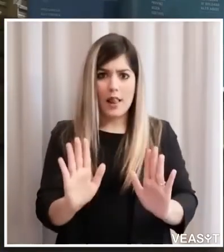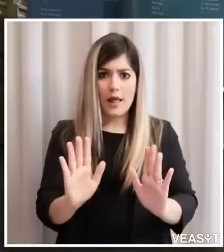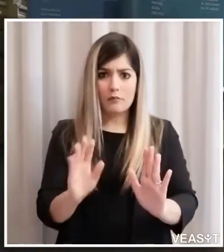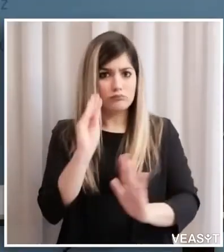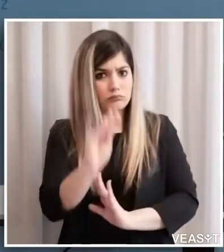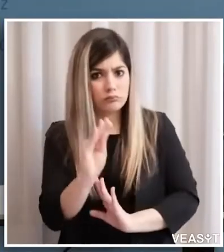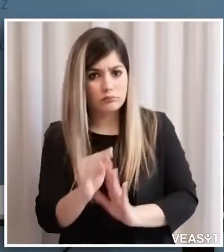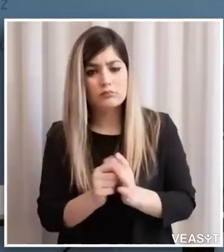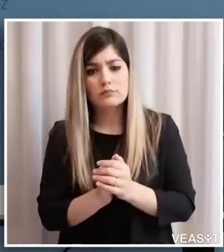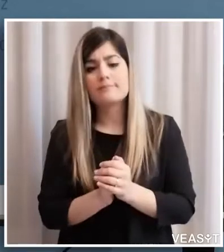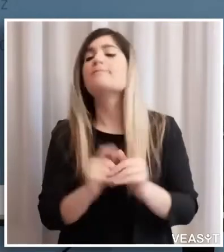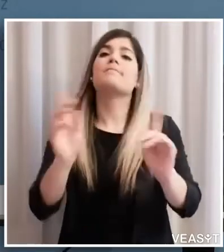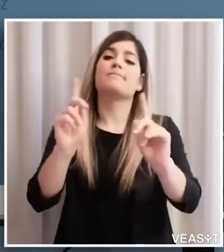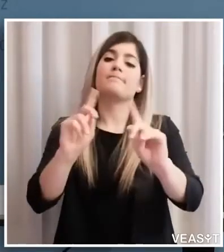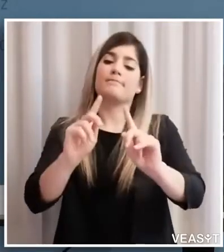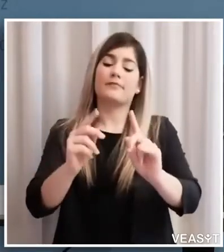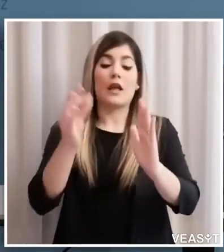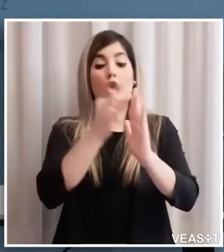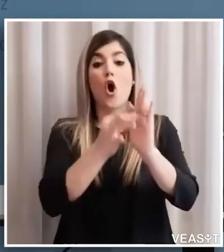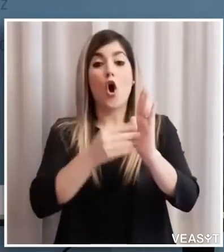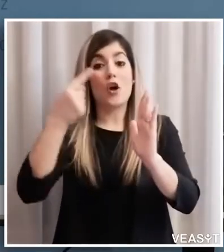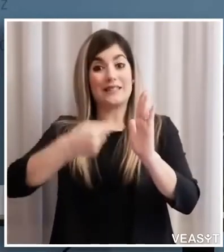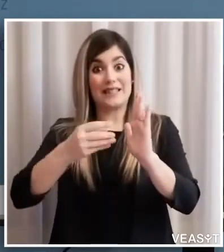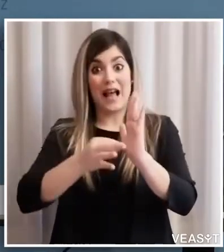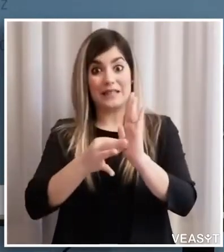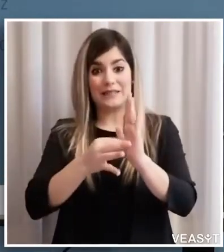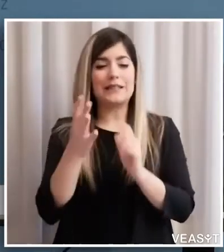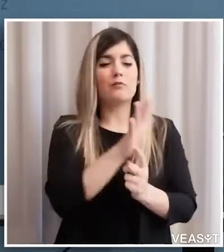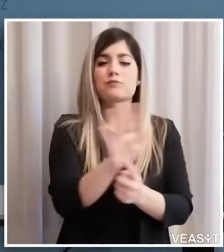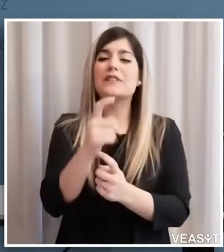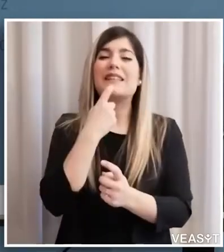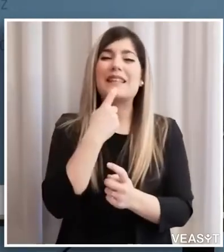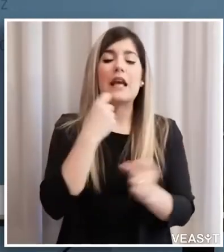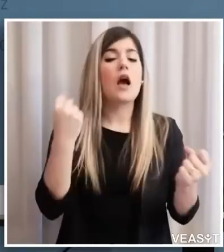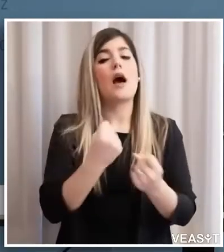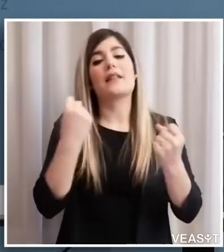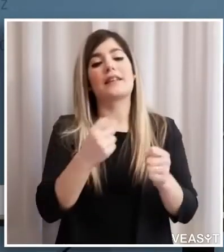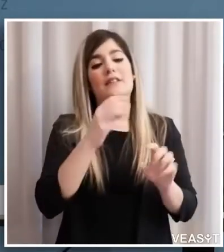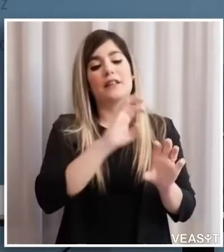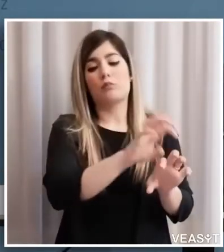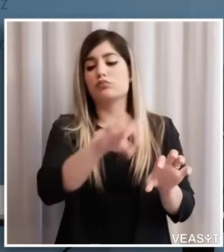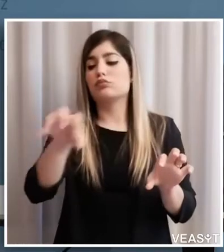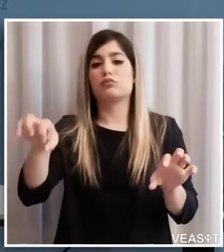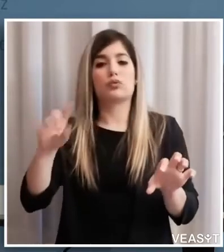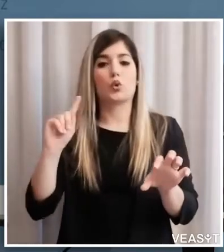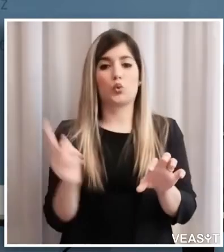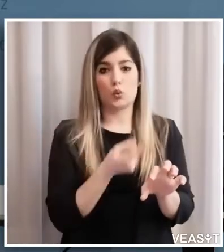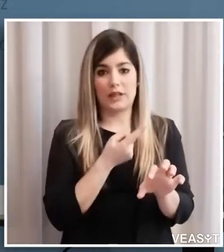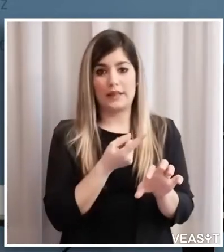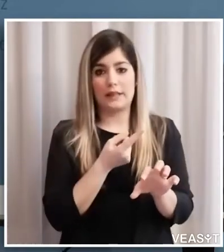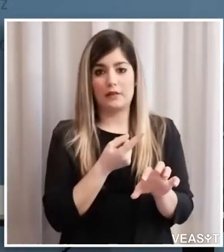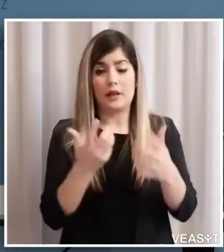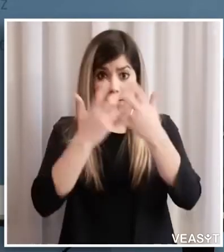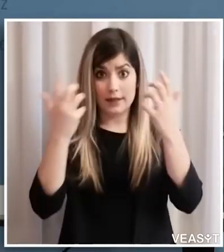a tutte le aziende tutte le attività a prescindere del codice a teco però dobbiamo stare attenti ci sono poi le attività che sono comunque